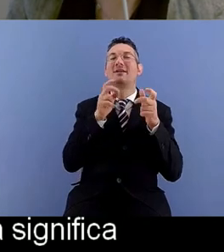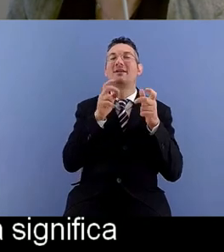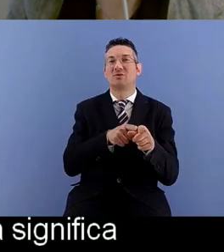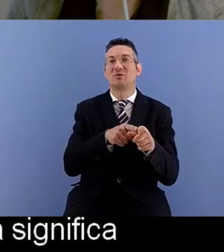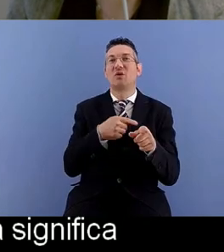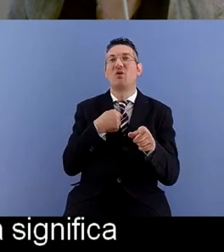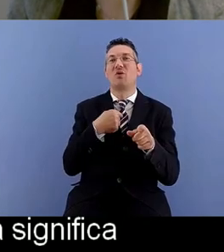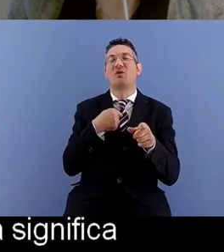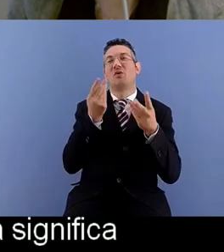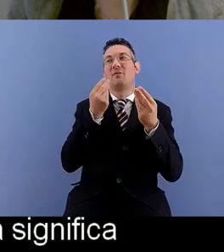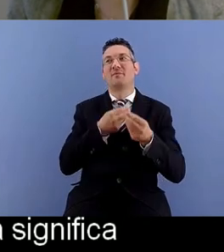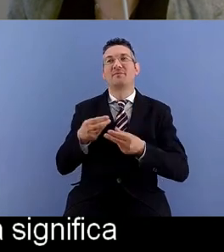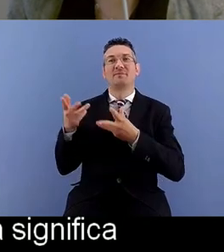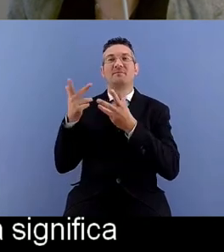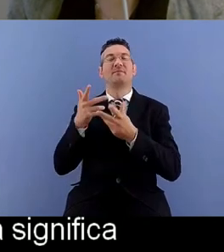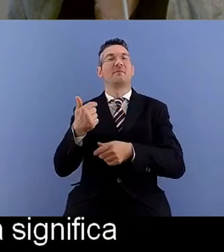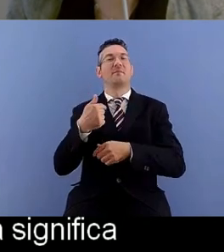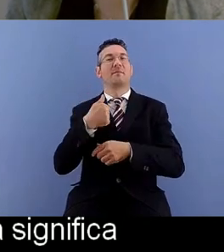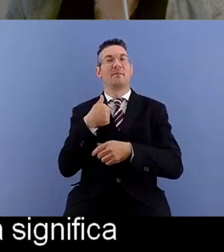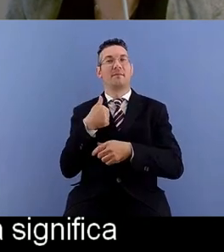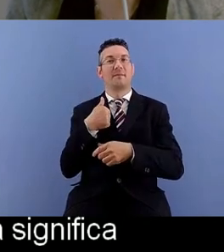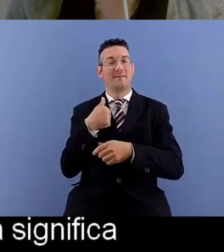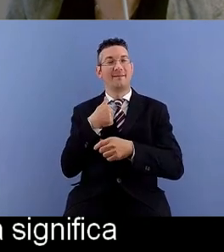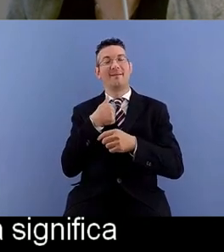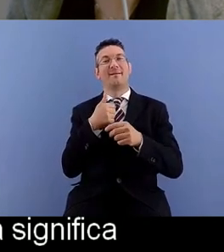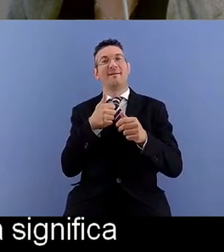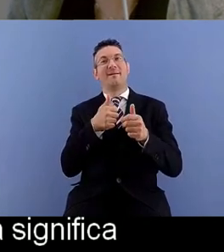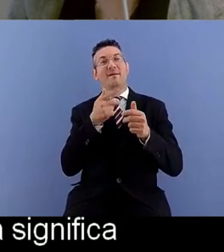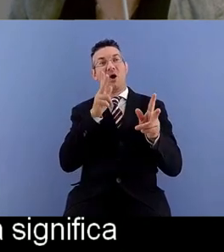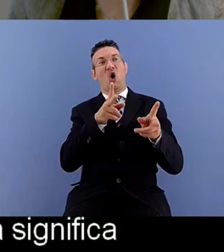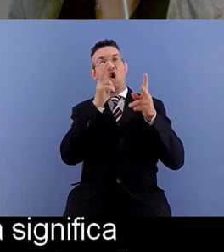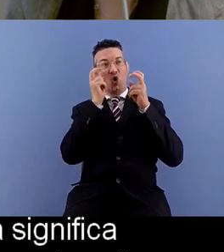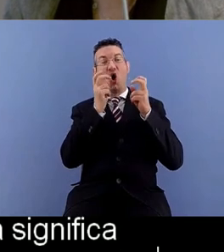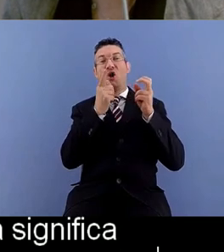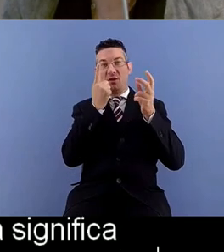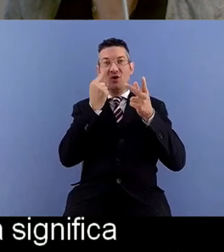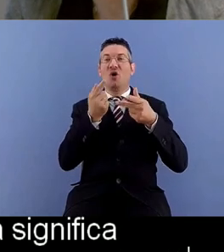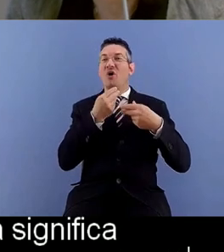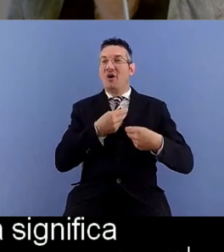ciò che ho precedentemente colto di quella